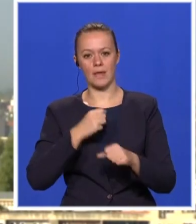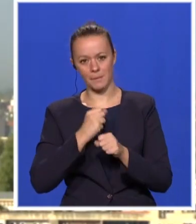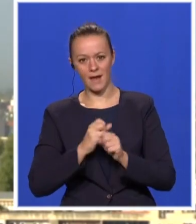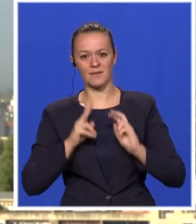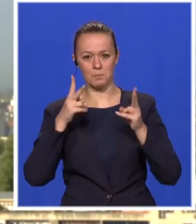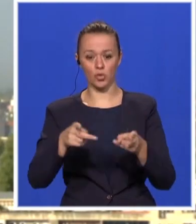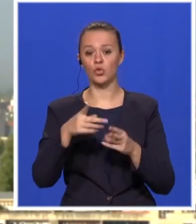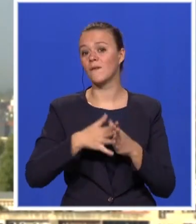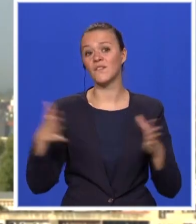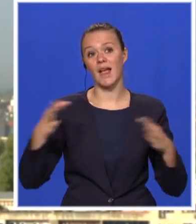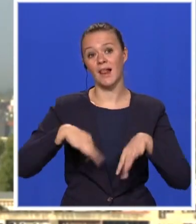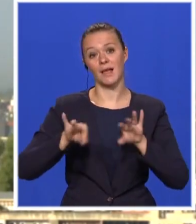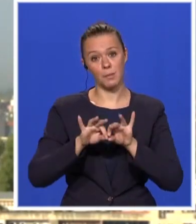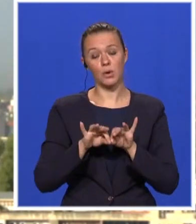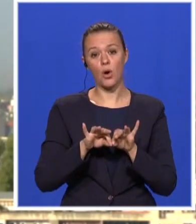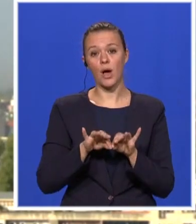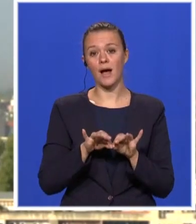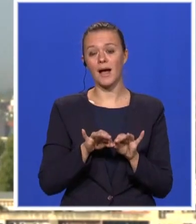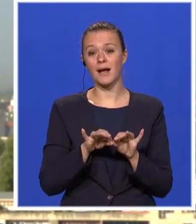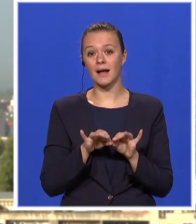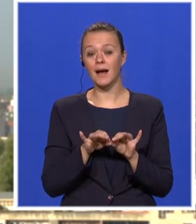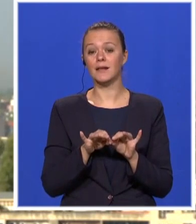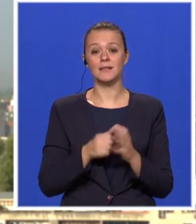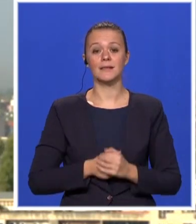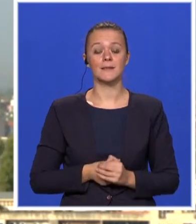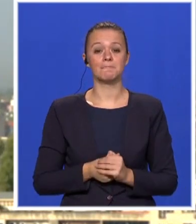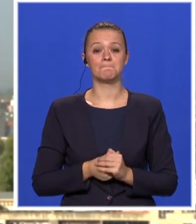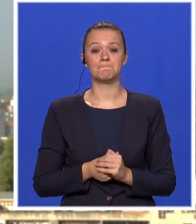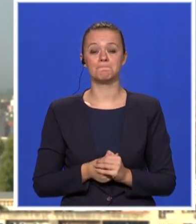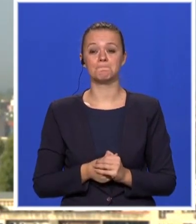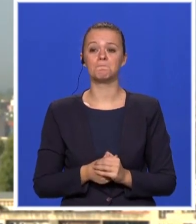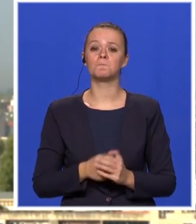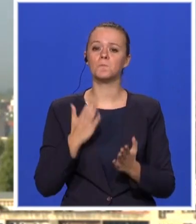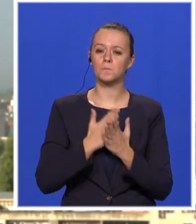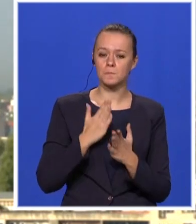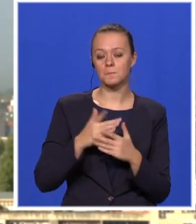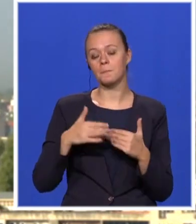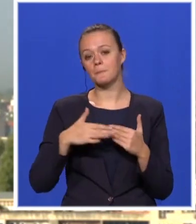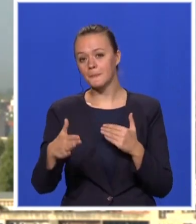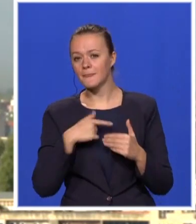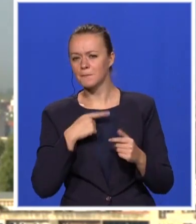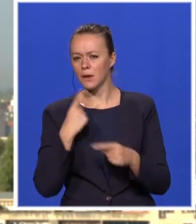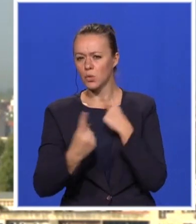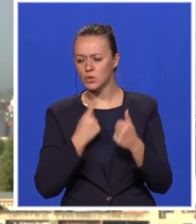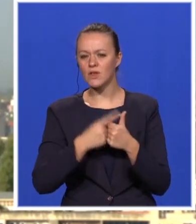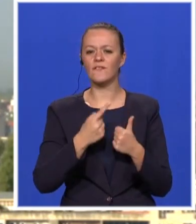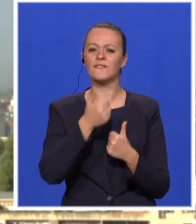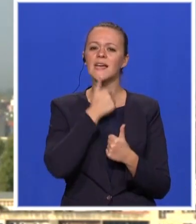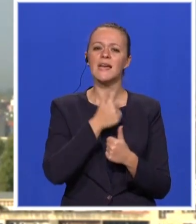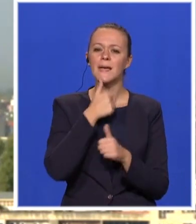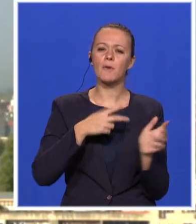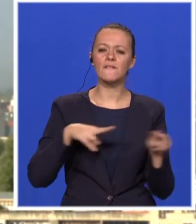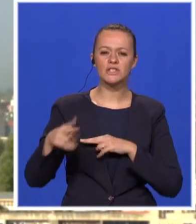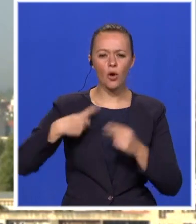veliki projekat, ne očeka rješavanje onih svih, ne toliko interesantnih, a nužnih preduslova, kao što i mojinsko-pravni odnosi,